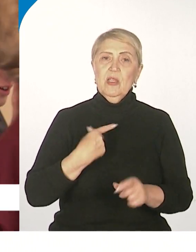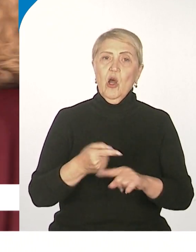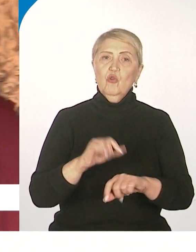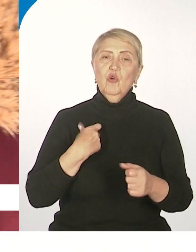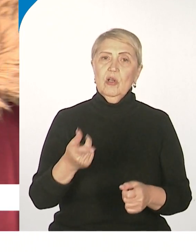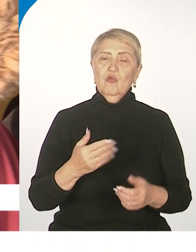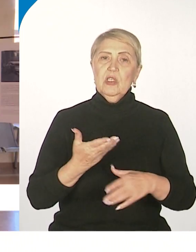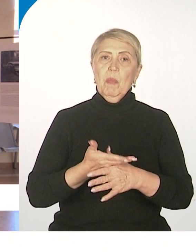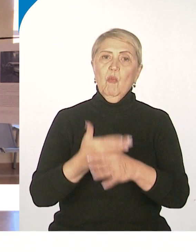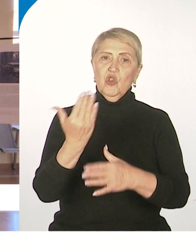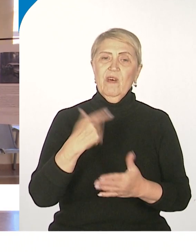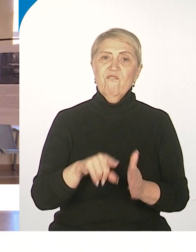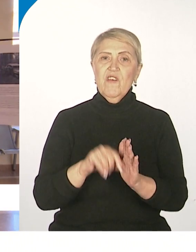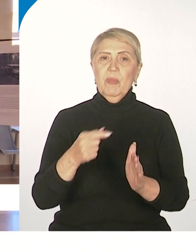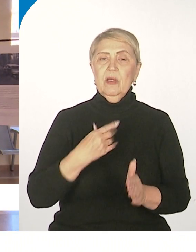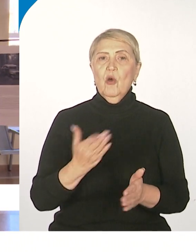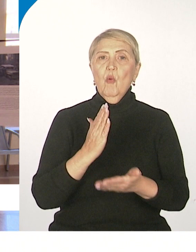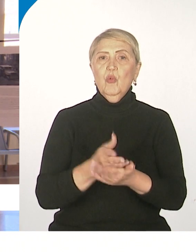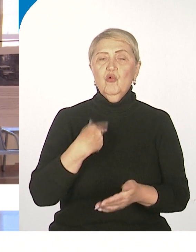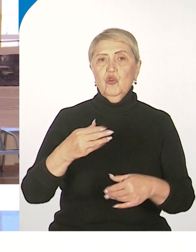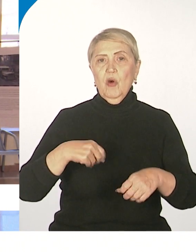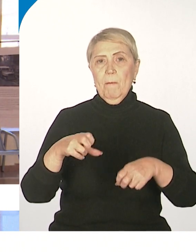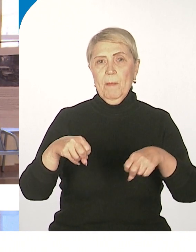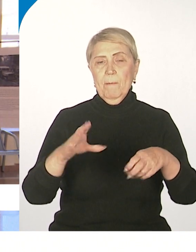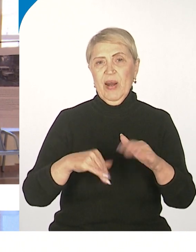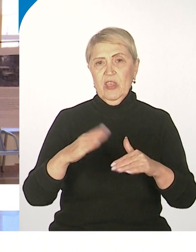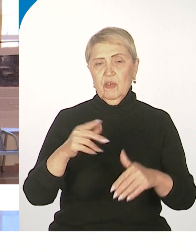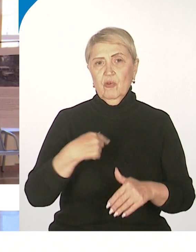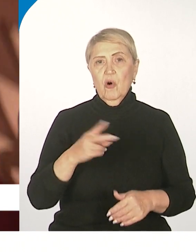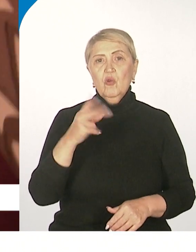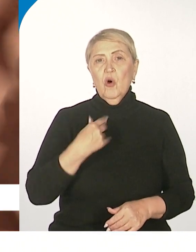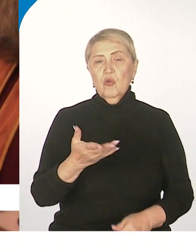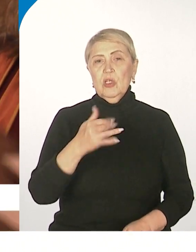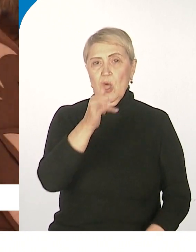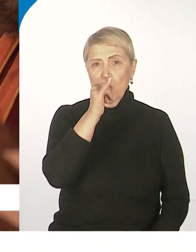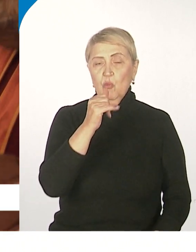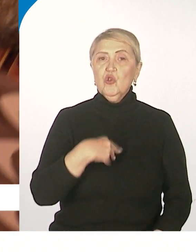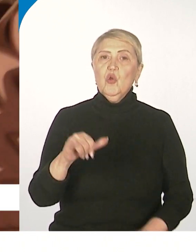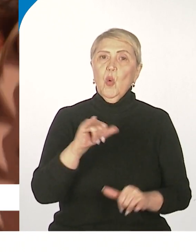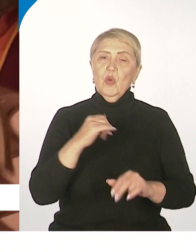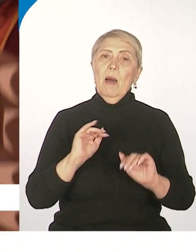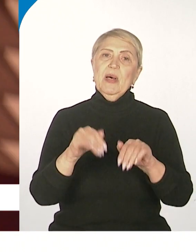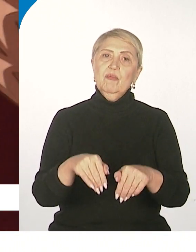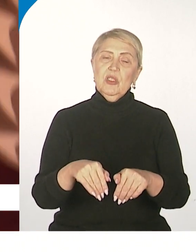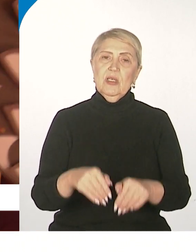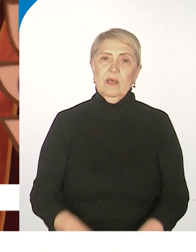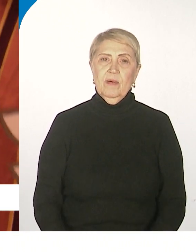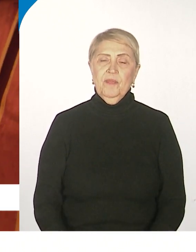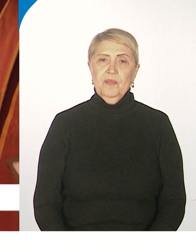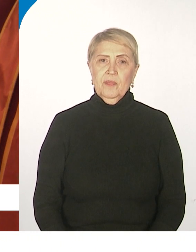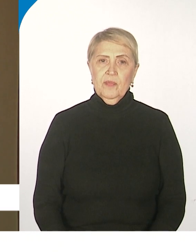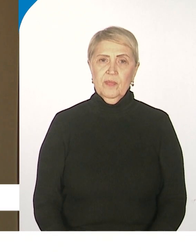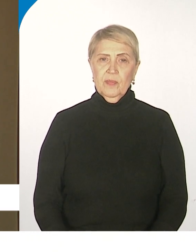будущую профессию. Для старшеклассников, которые не могут определиться, куда поступить, это очень актуальная тема. Университетская смена